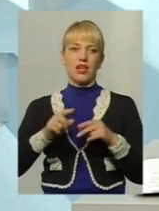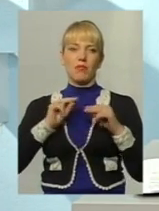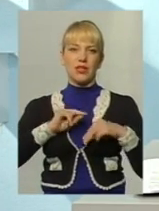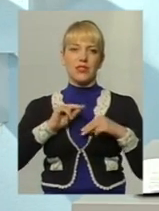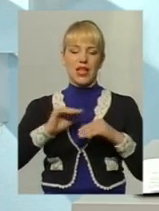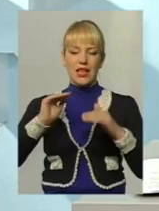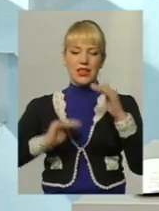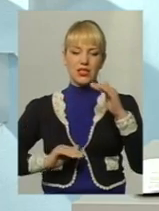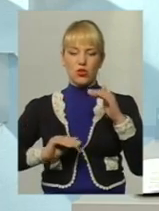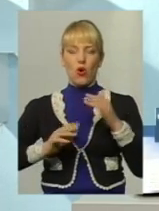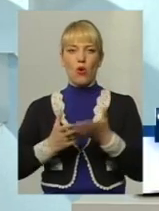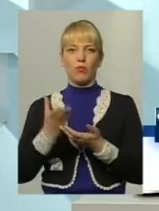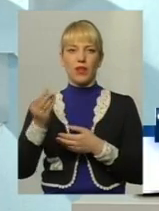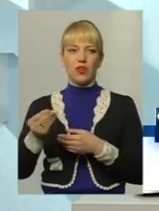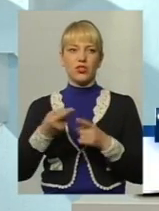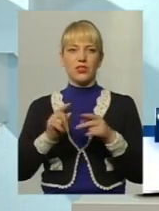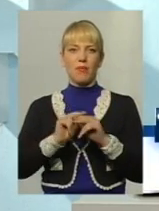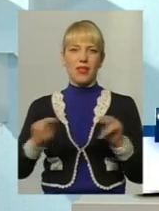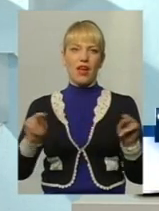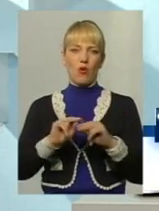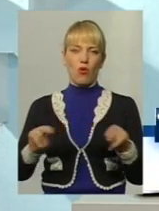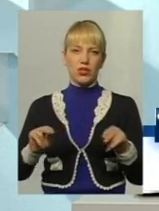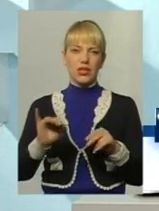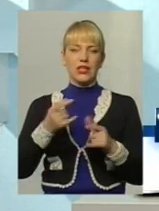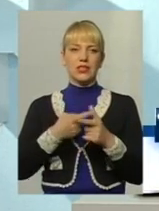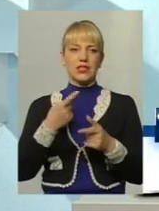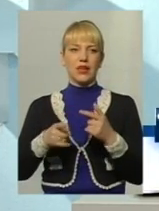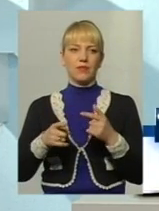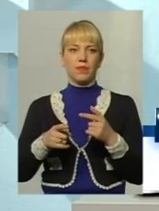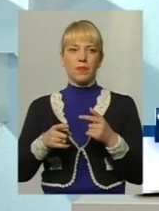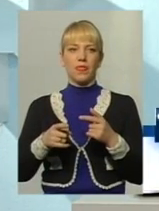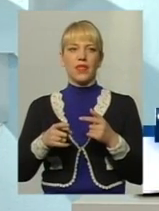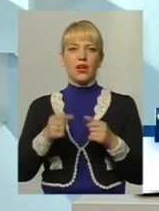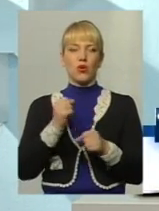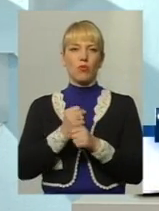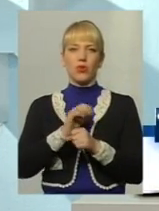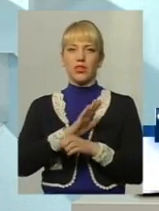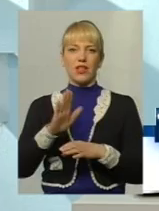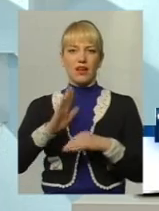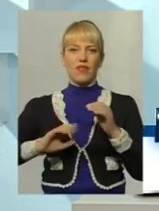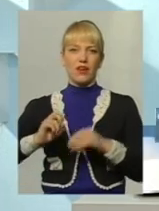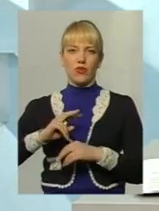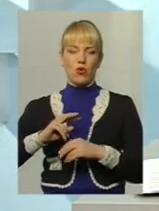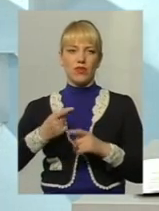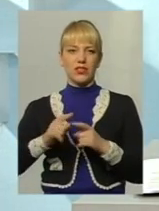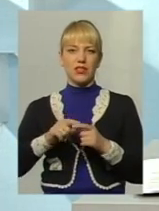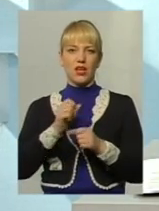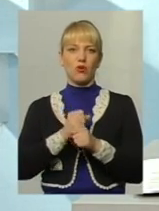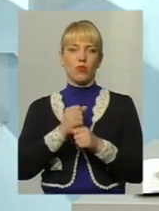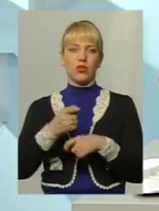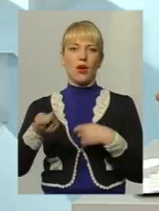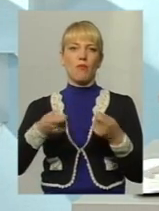низькооплачуваної роботи, це педагоги, це роботи некваліфіковані, це роботи